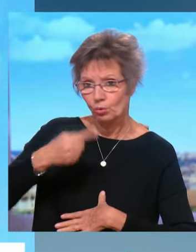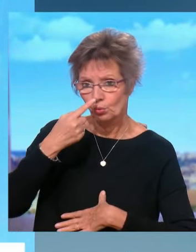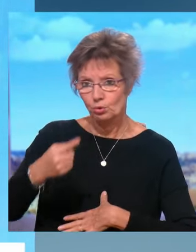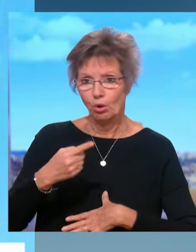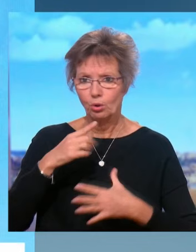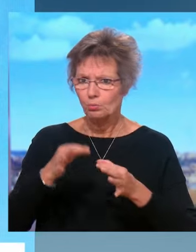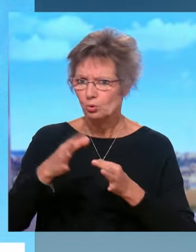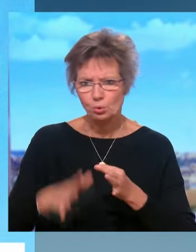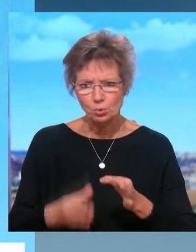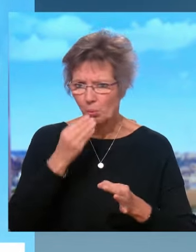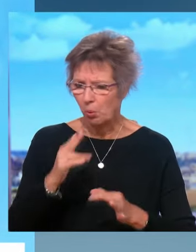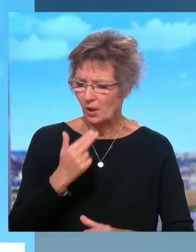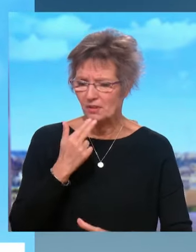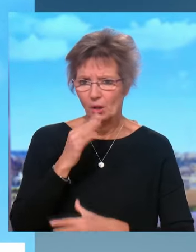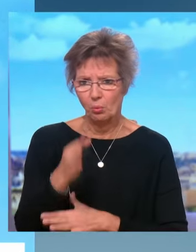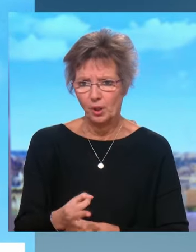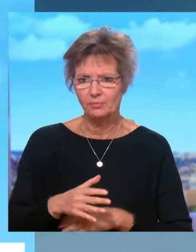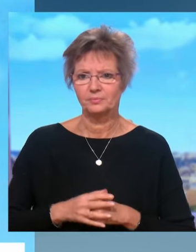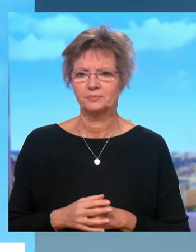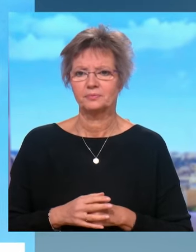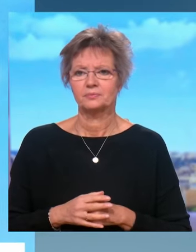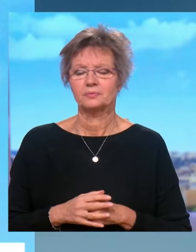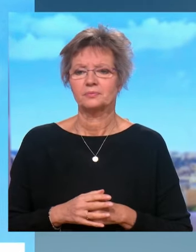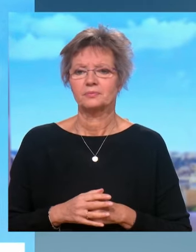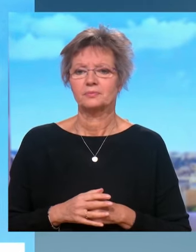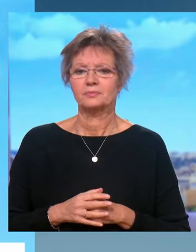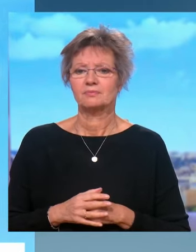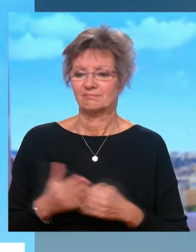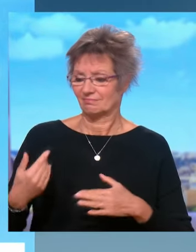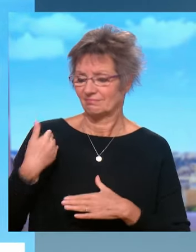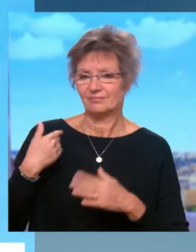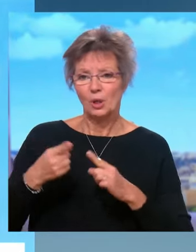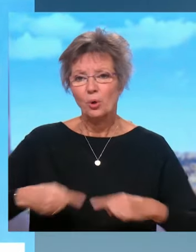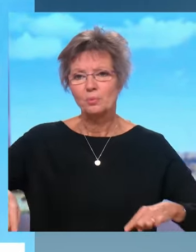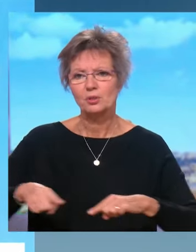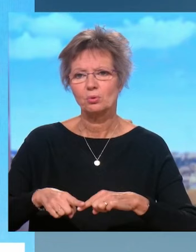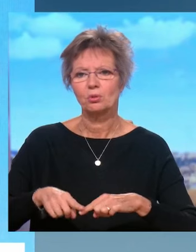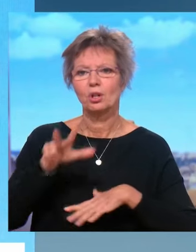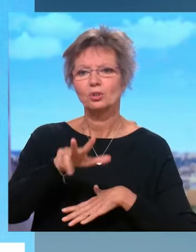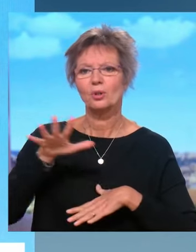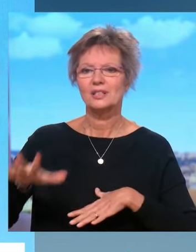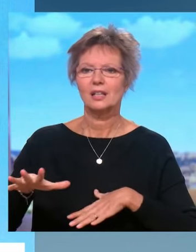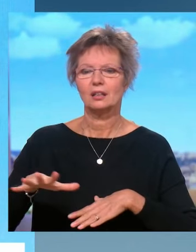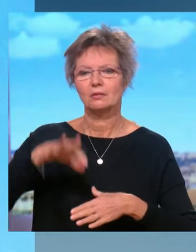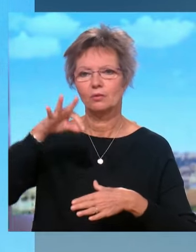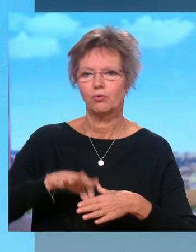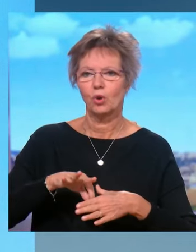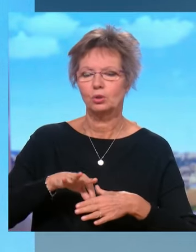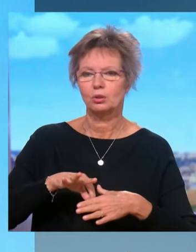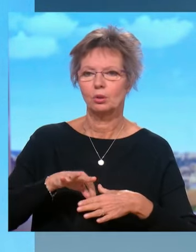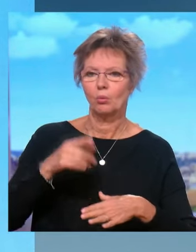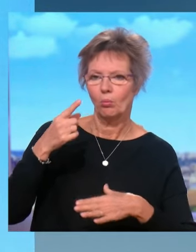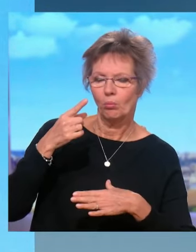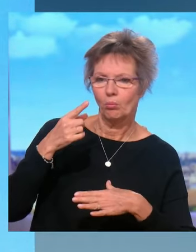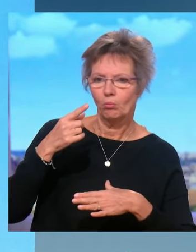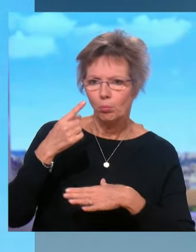les solutions qui n'ont pas été apportées. Et au final, on a montré, lors de la commission, 35 voix contre, pour, contre, 16 contre. On a